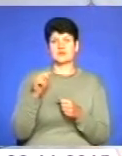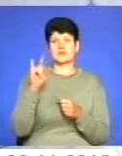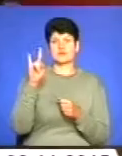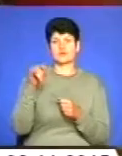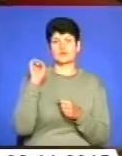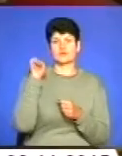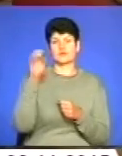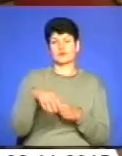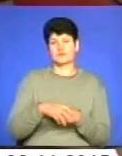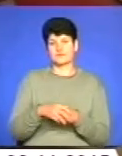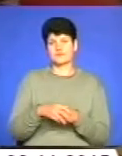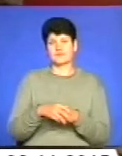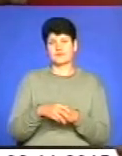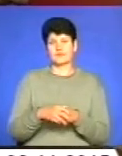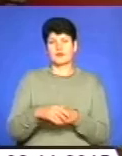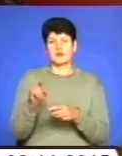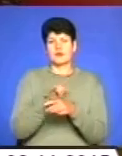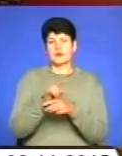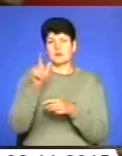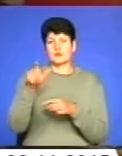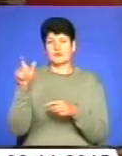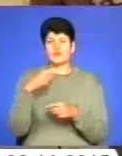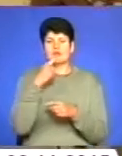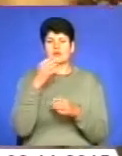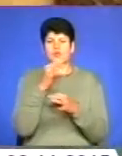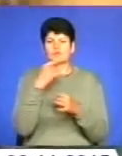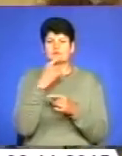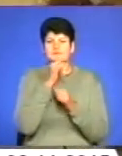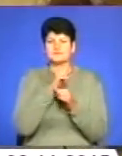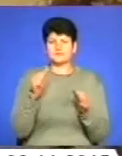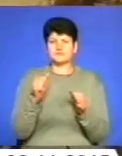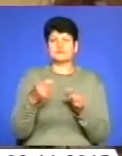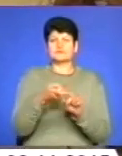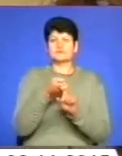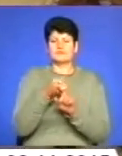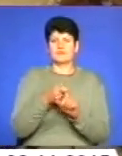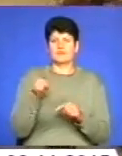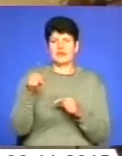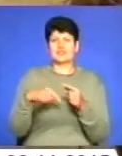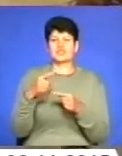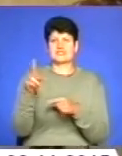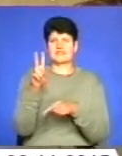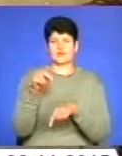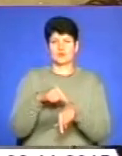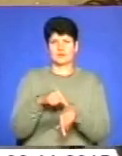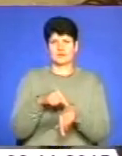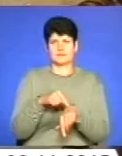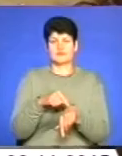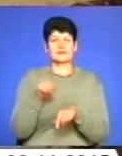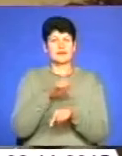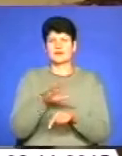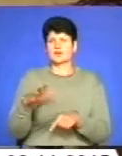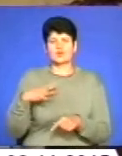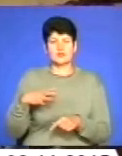викинула. Афериста наказали жінці нікому не телефонувати, уточнивши, що зв'яжуться з нею через дві години. Так і не